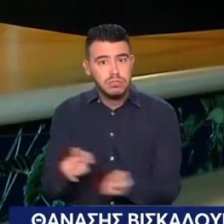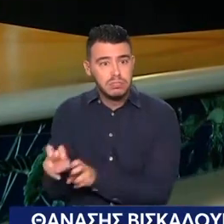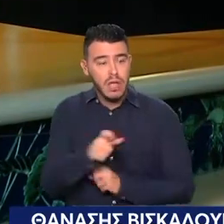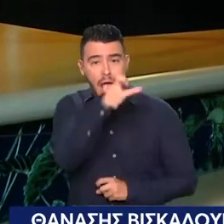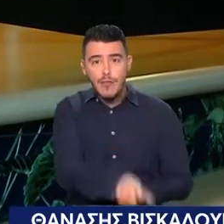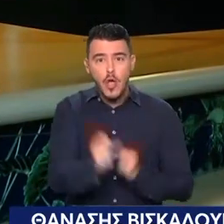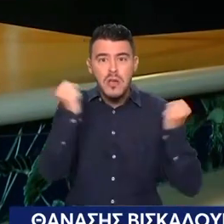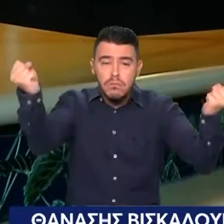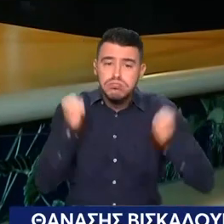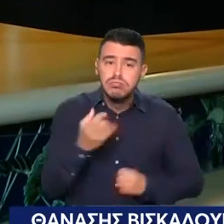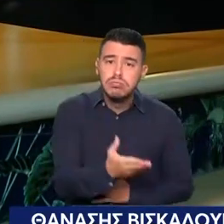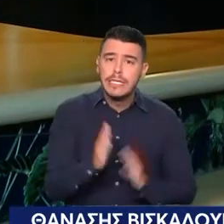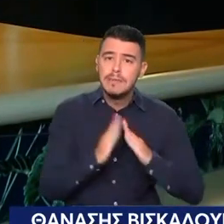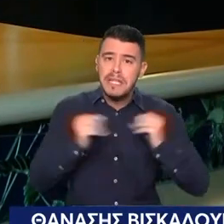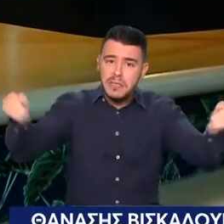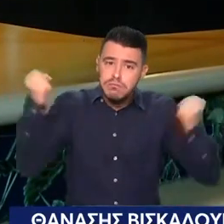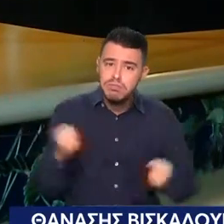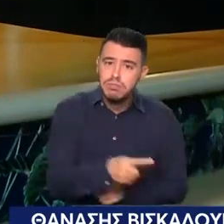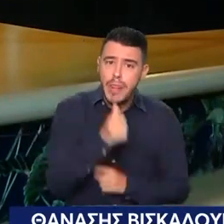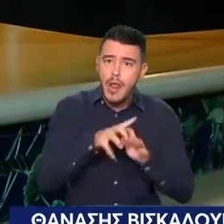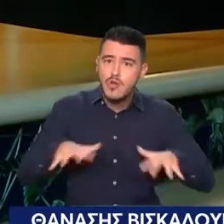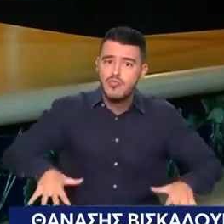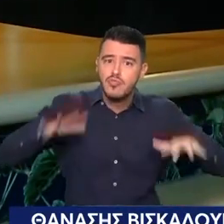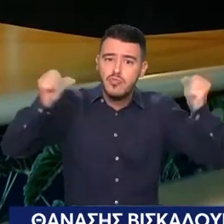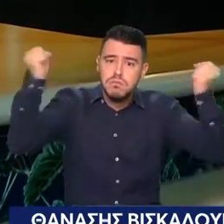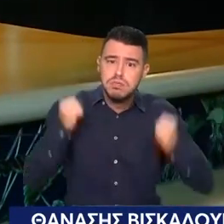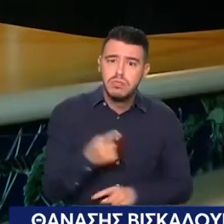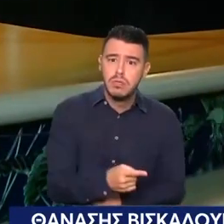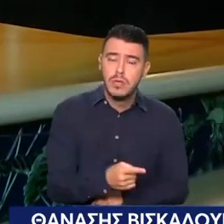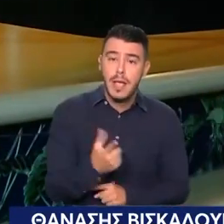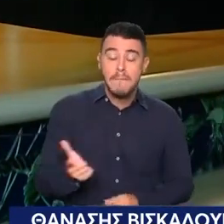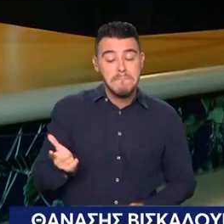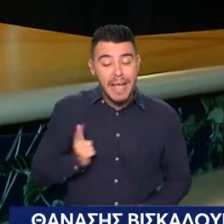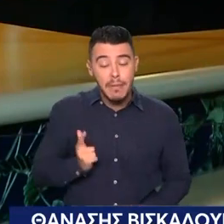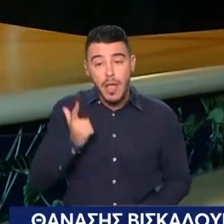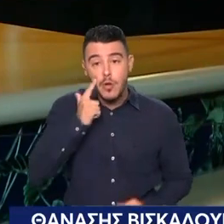Πλημμυροπαθούς Αυτά τα 6,5 χιλιάρικα Περιμένω να δω το πρόστιμο και την τιμωρία